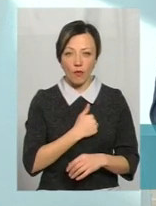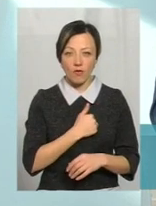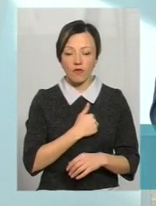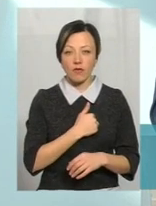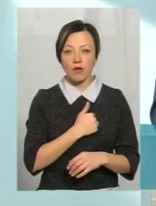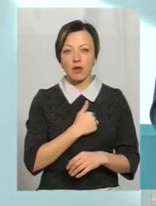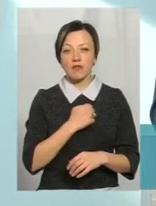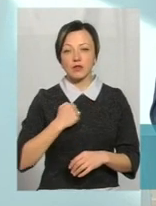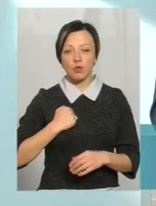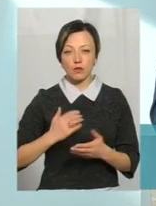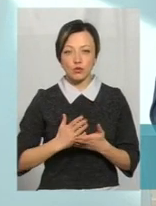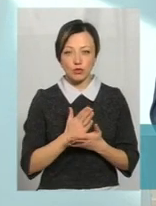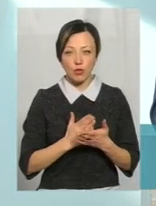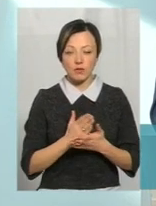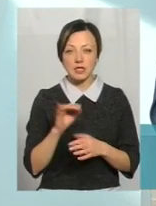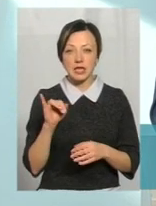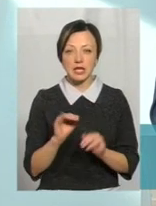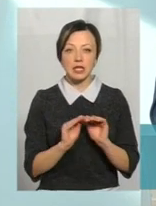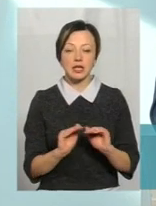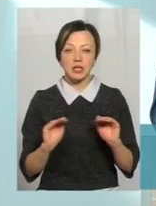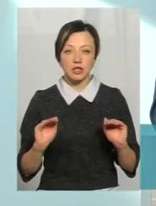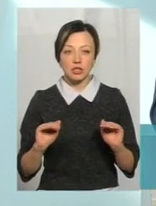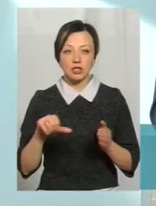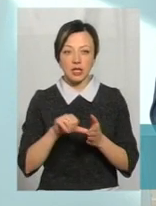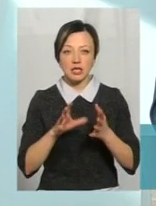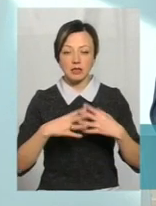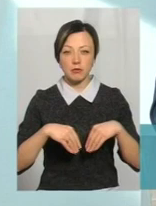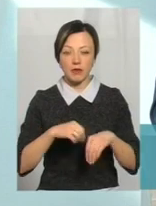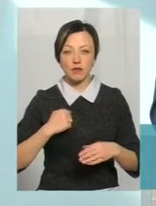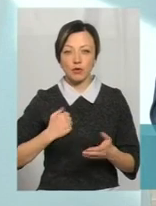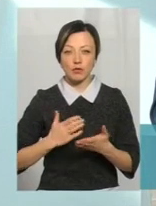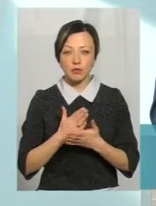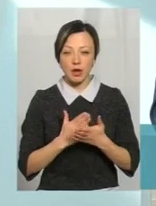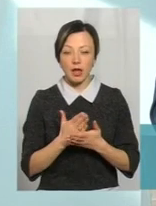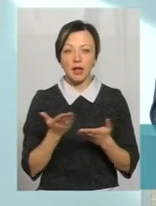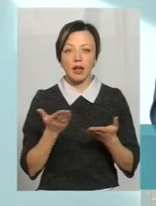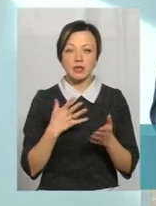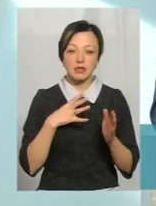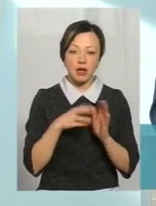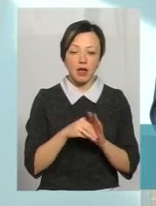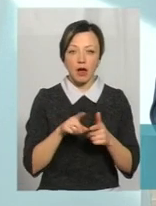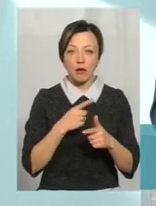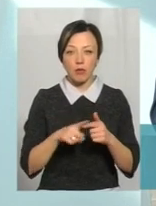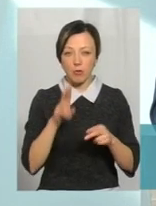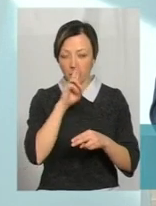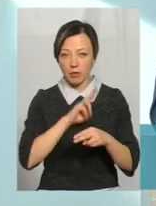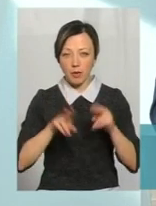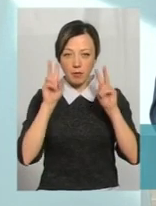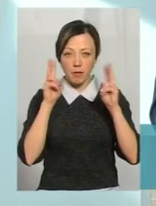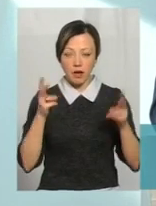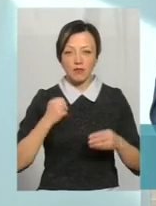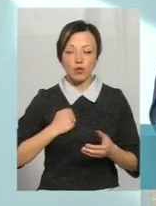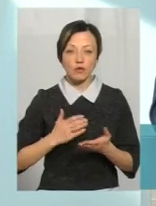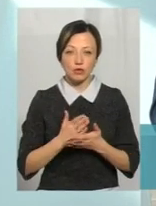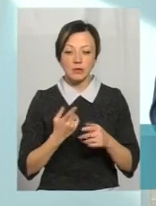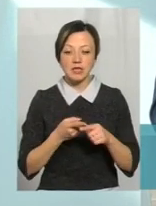військовослужбовців, і діти, члени сімей військовослужбовців, які закинули чи потрапили безвісті під час прогодження військової служби.